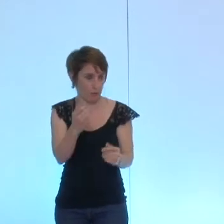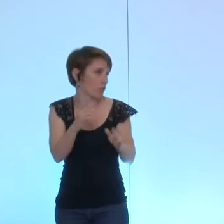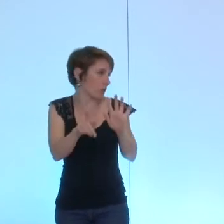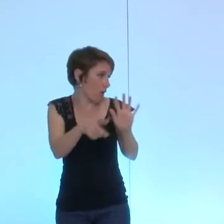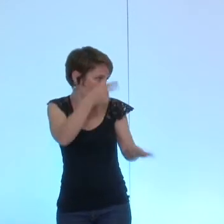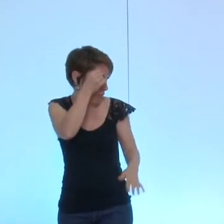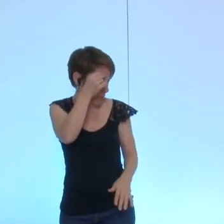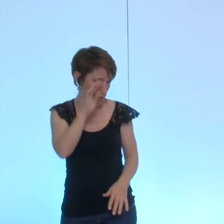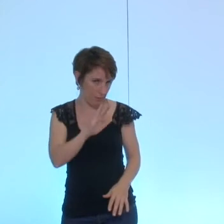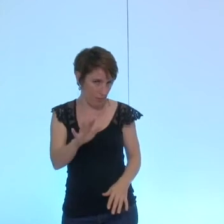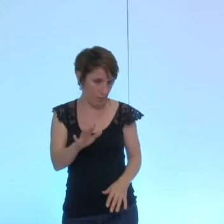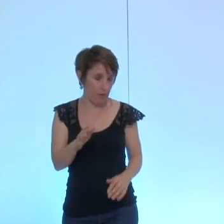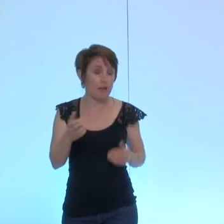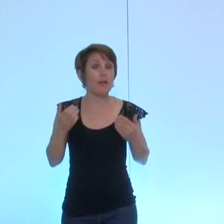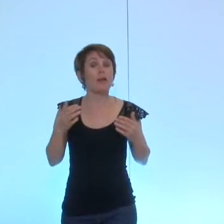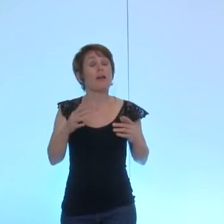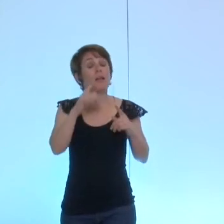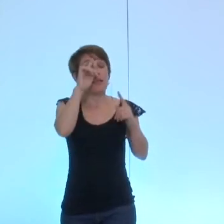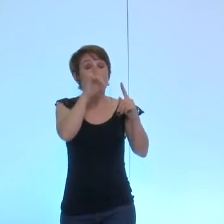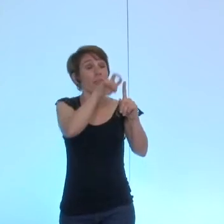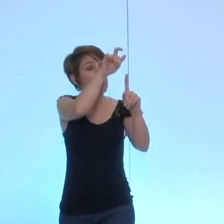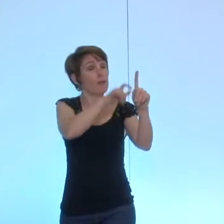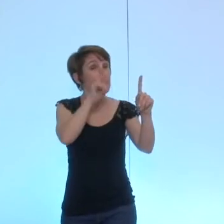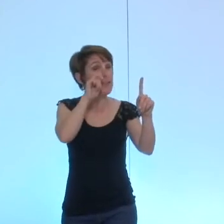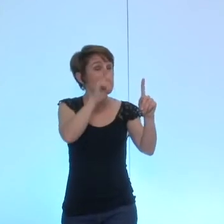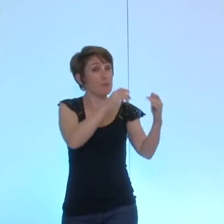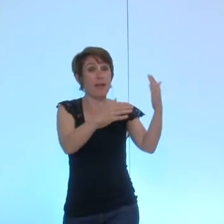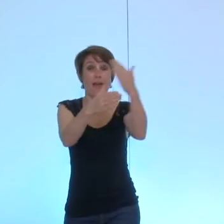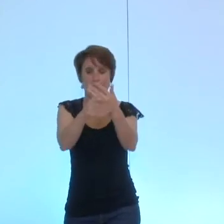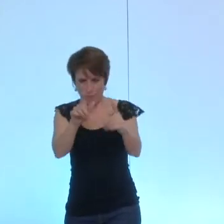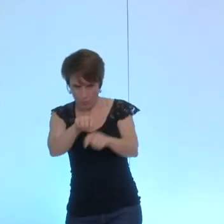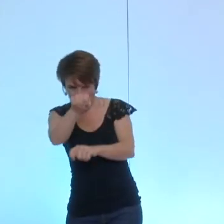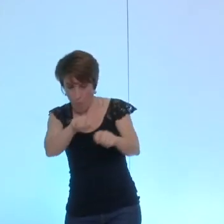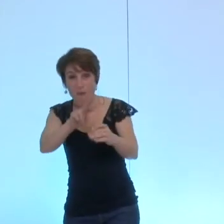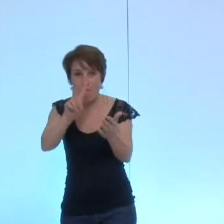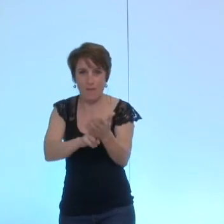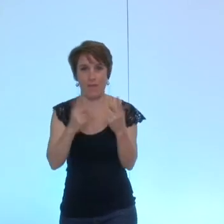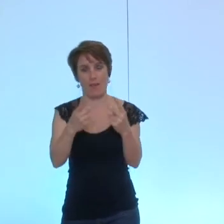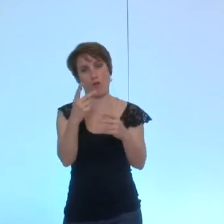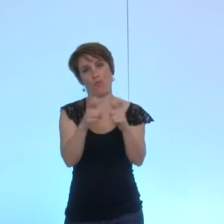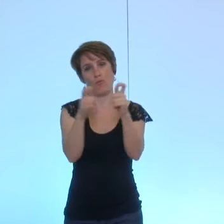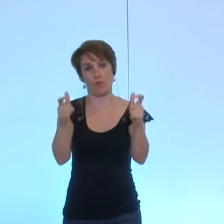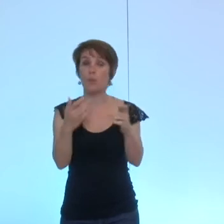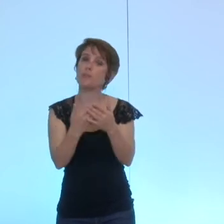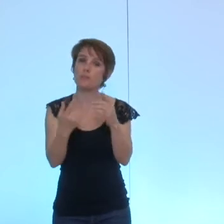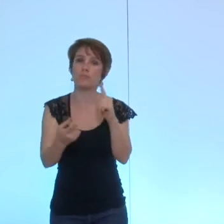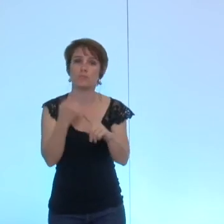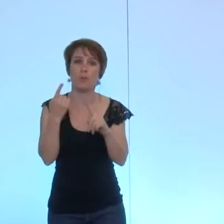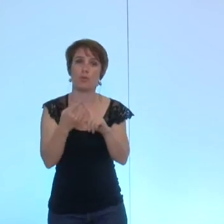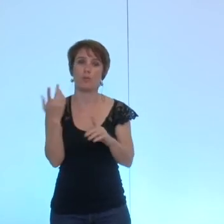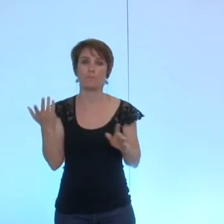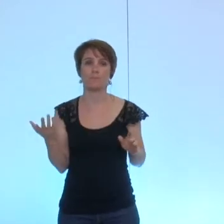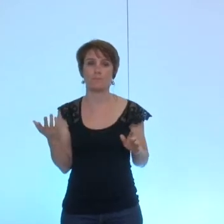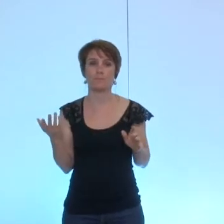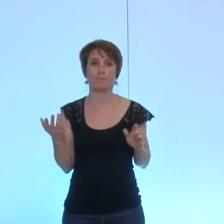et la question de l'expertise qui détermine la valeur de la société est extrêmement importante je veux dire que de ce point de